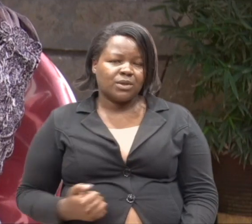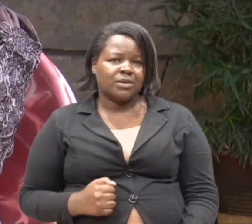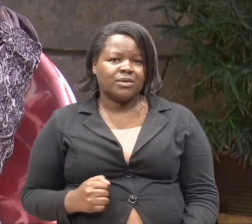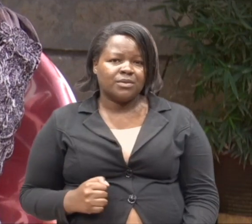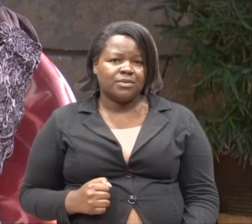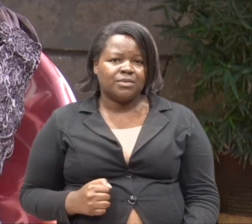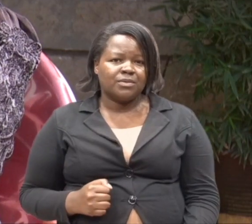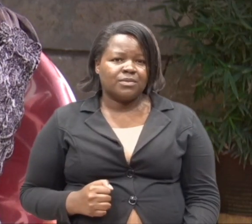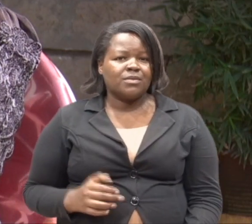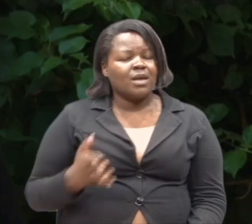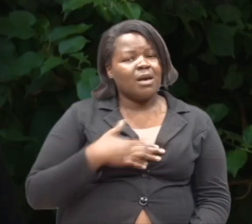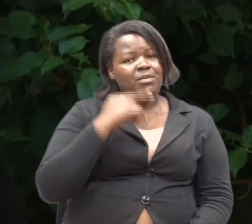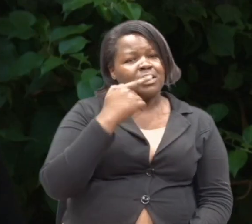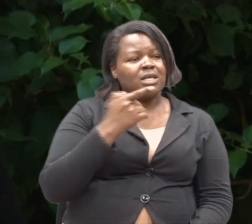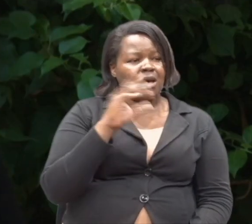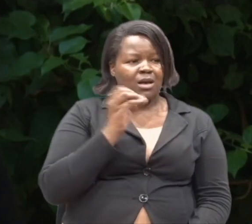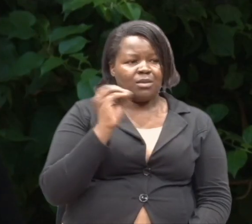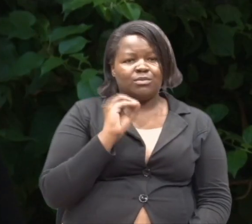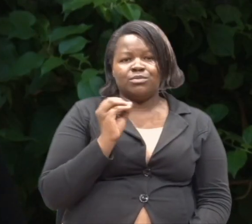Hata sikuwa abia.